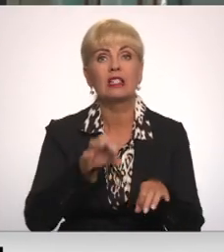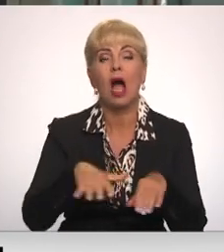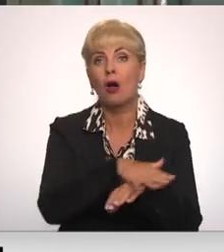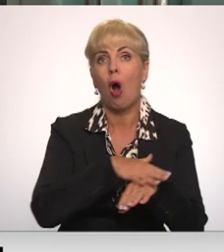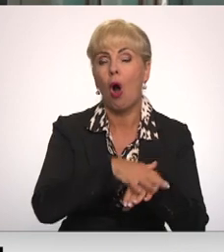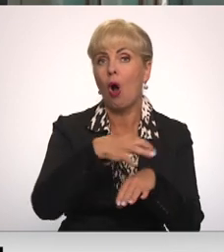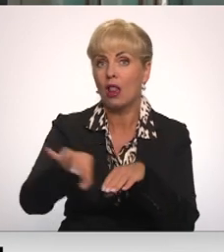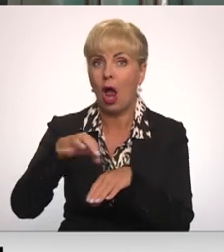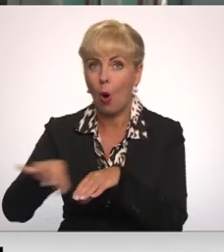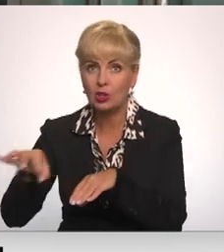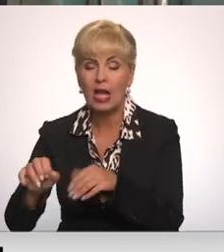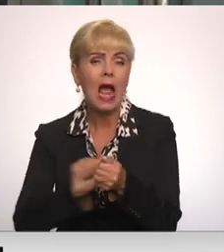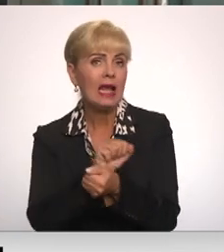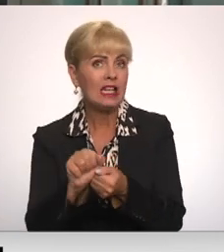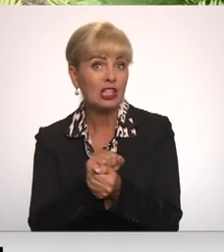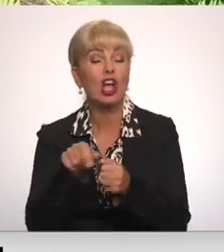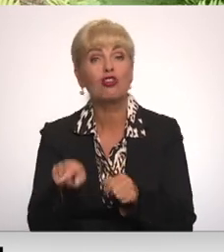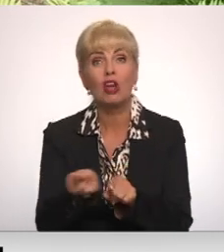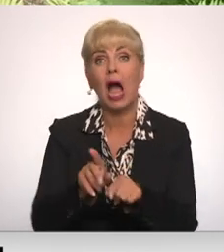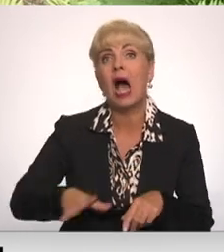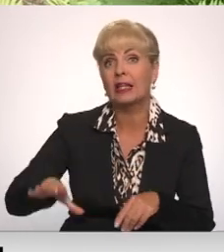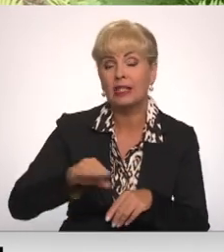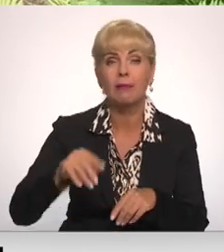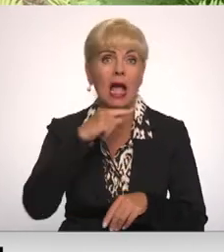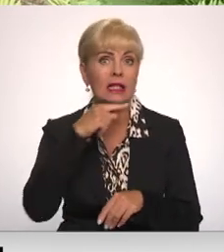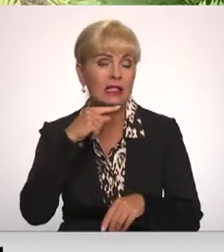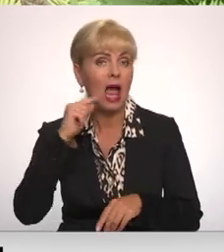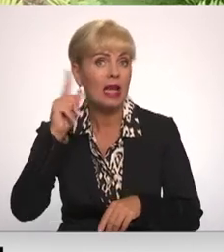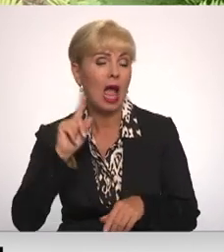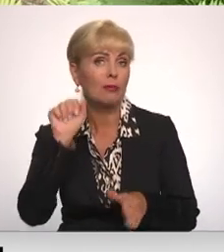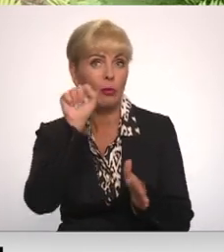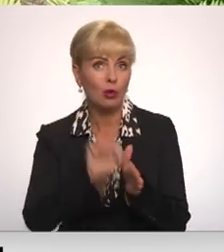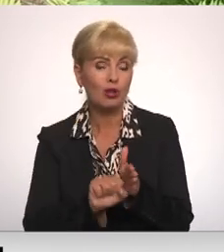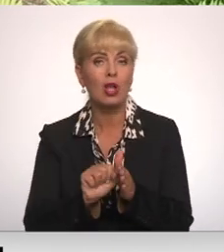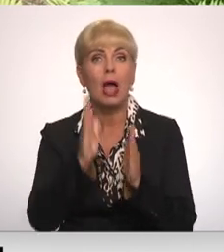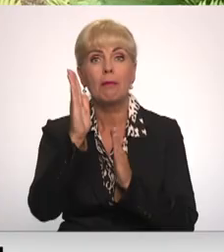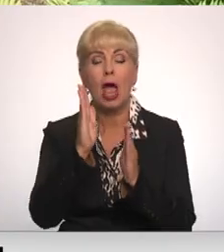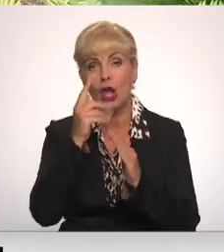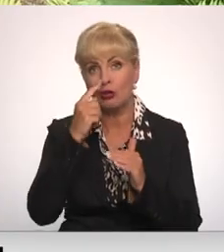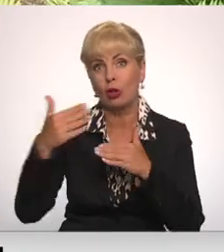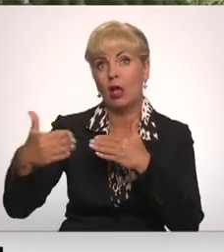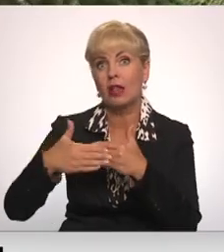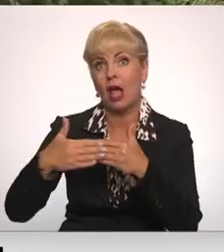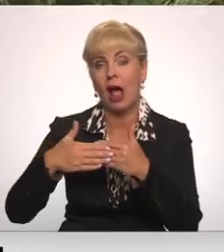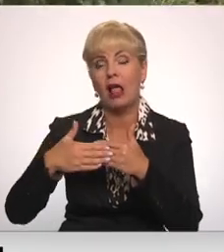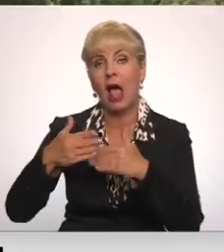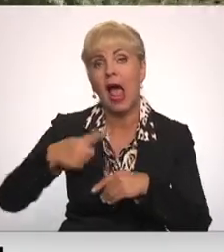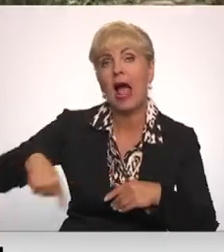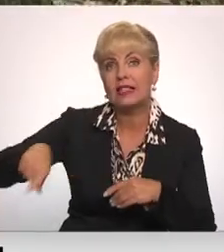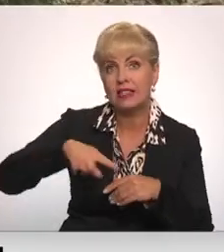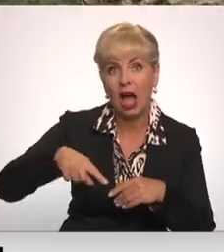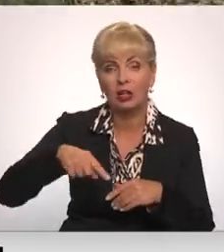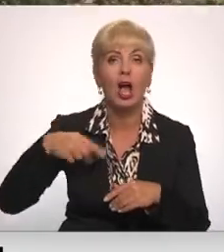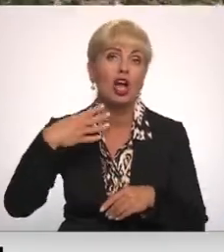līdz ar citām iznīcināta tika arī šī ģimene. Cēsu ēbrais noslapkavoja mežā pie netālā Niniera ezera. 1941.